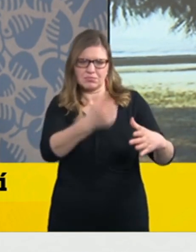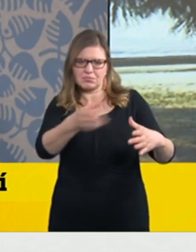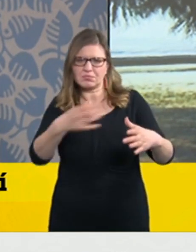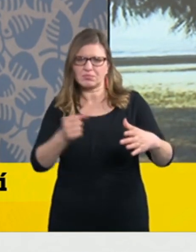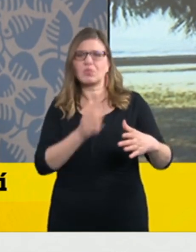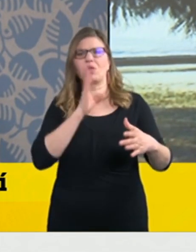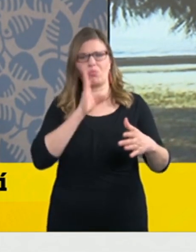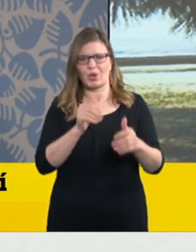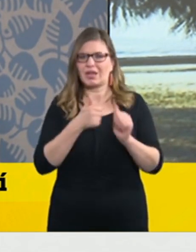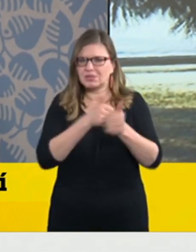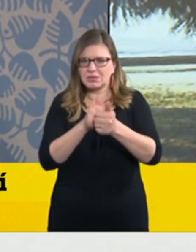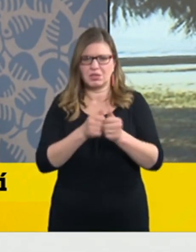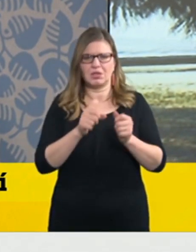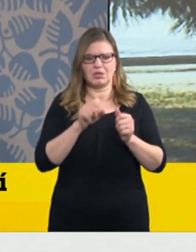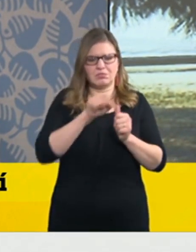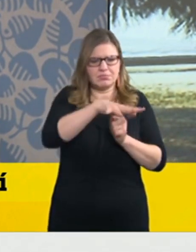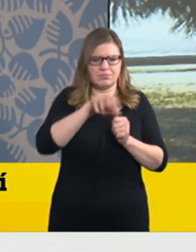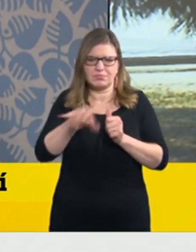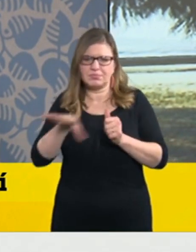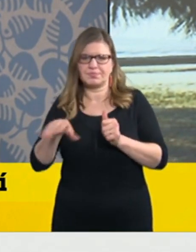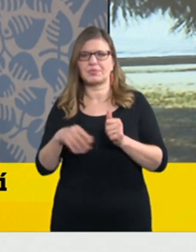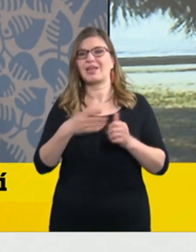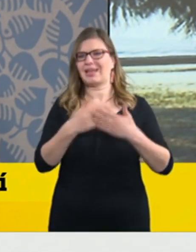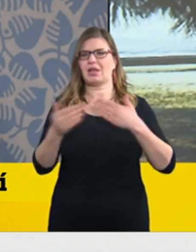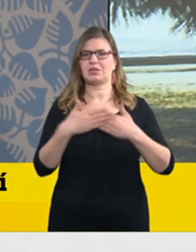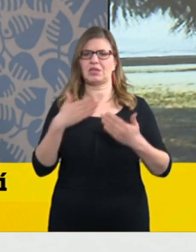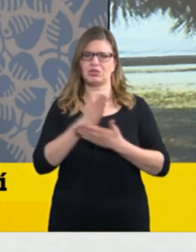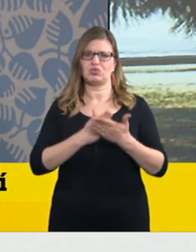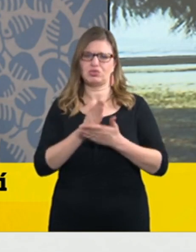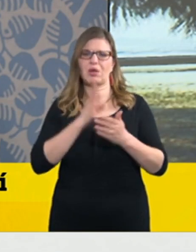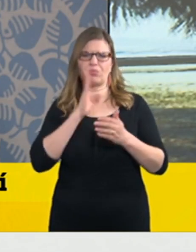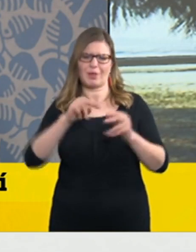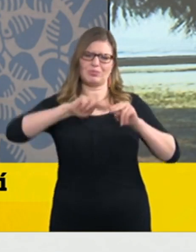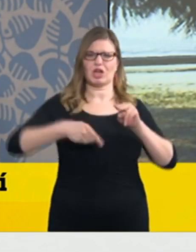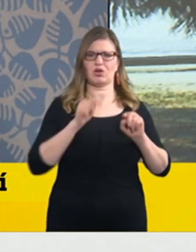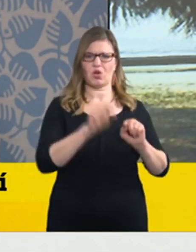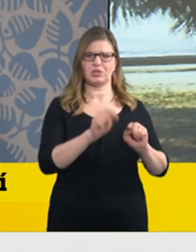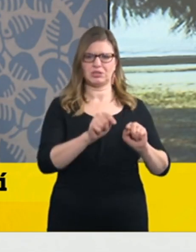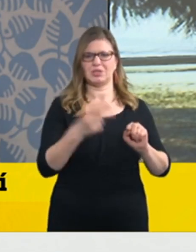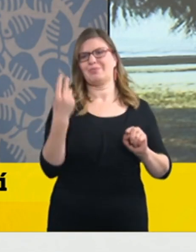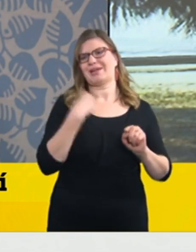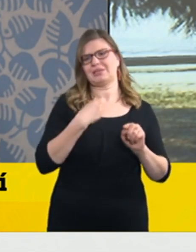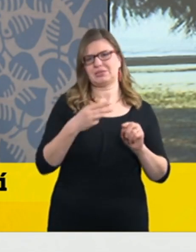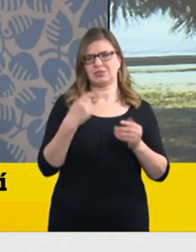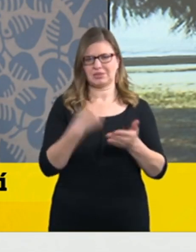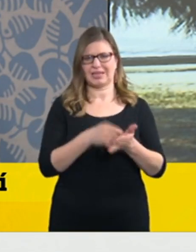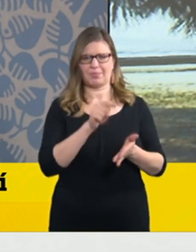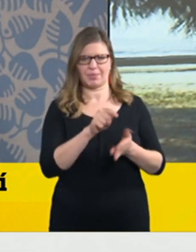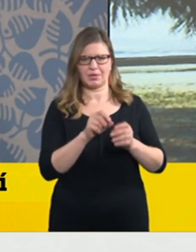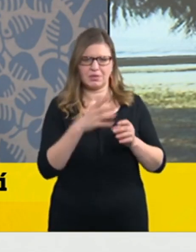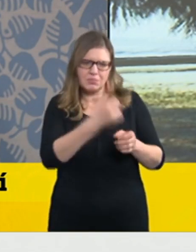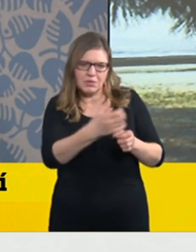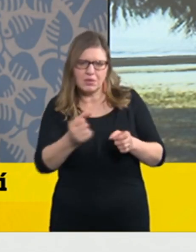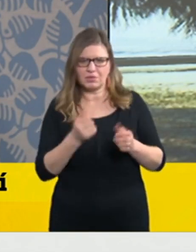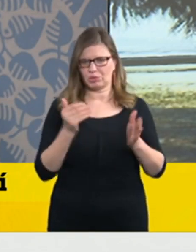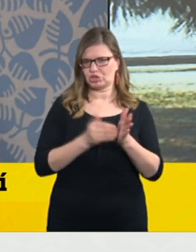hygienickou službou a celým tím trasovacím systémem upřednostnění a budou sledovány, trasovány primárně jejich kontakty,